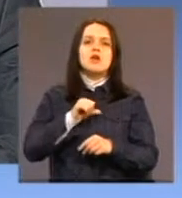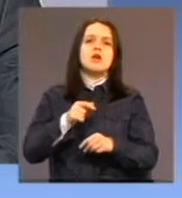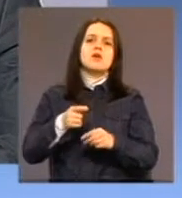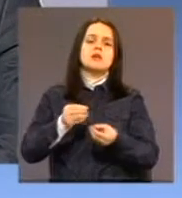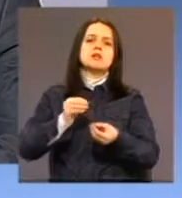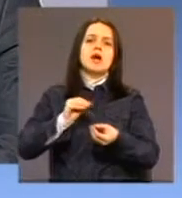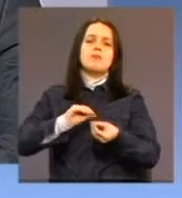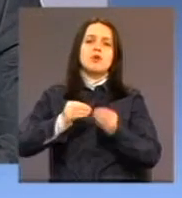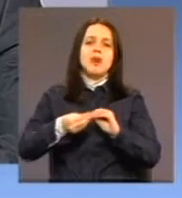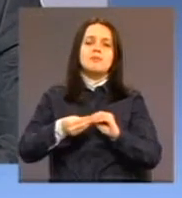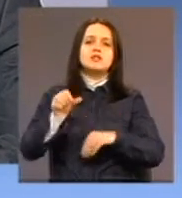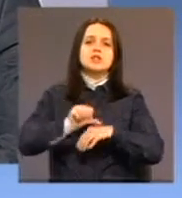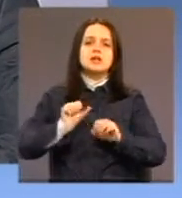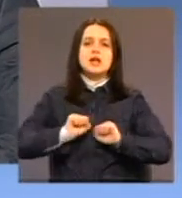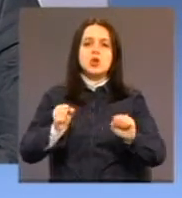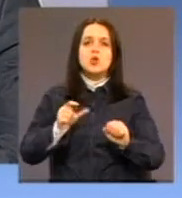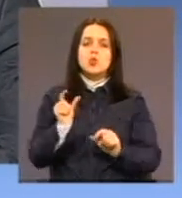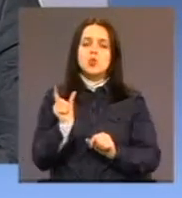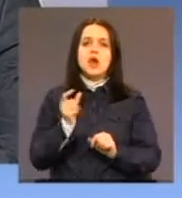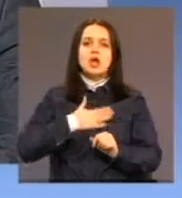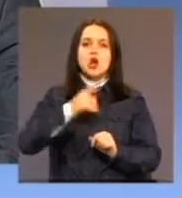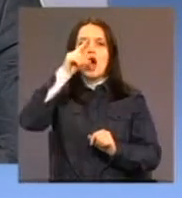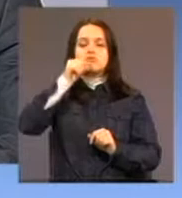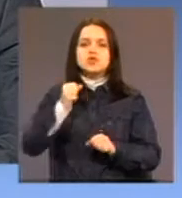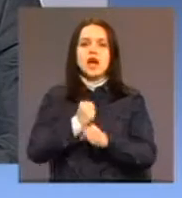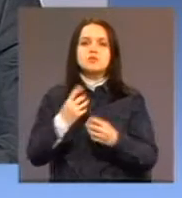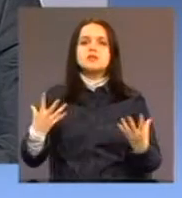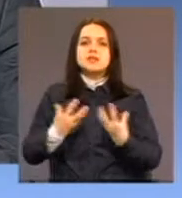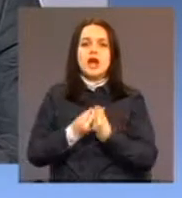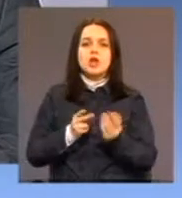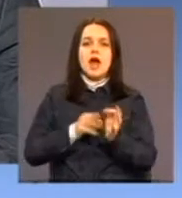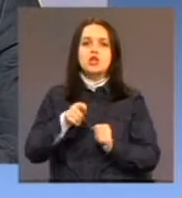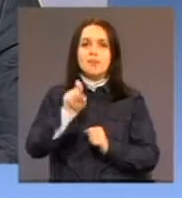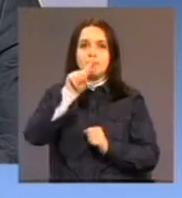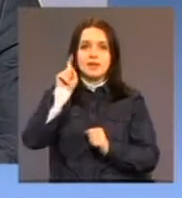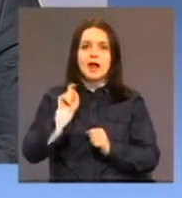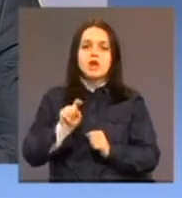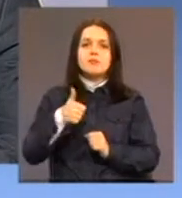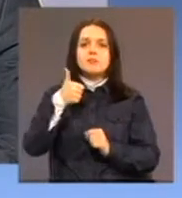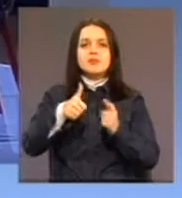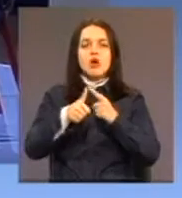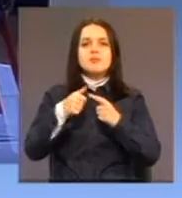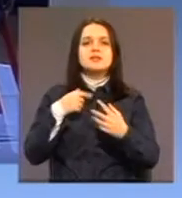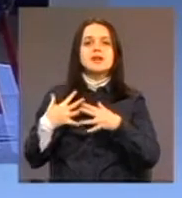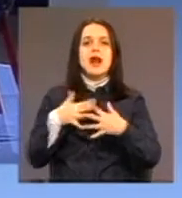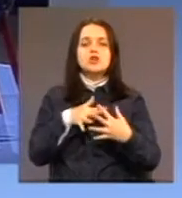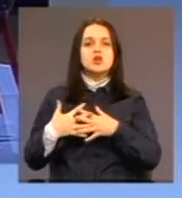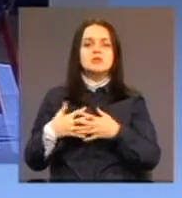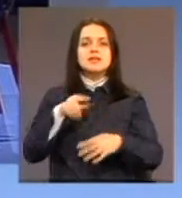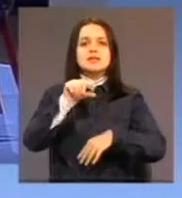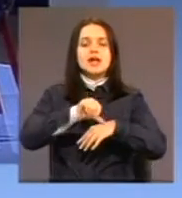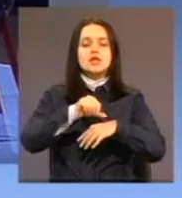opštini radimo zajedno na tom pitanju. Prije svega, sarađujemo sa Centrom za socijalni rad. Oni su nekako